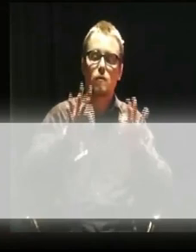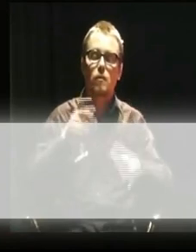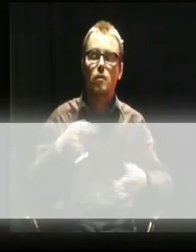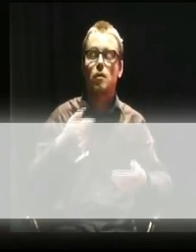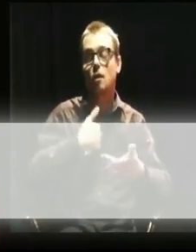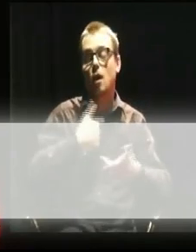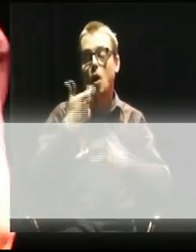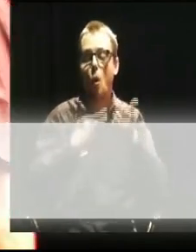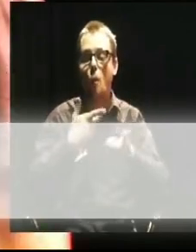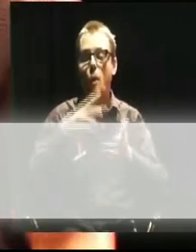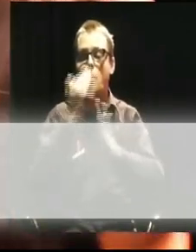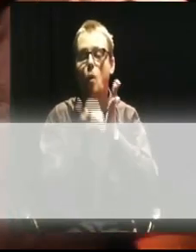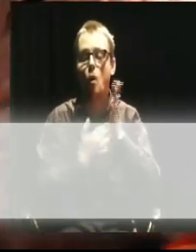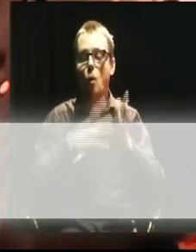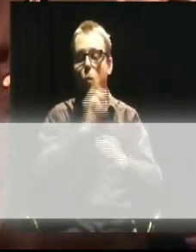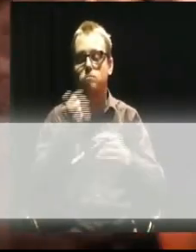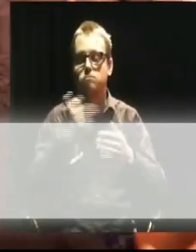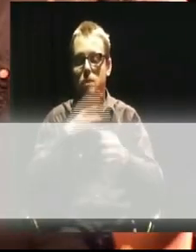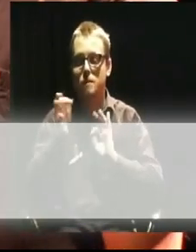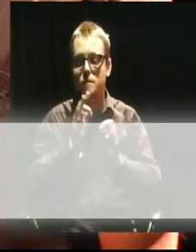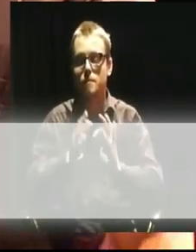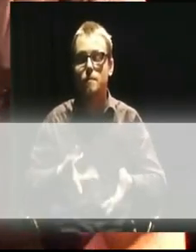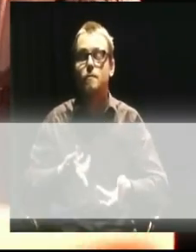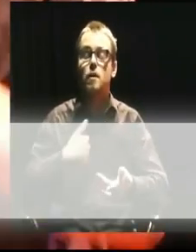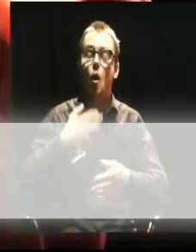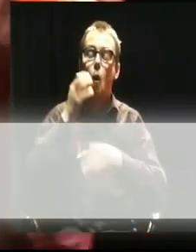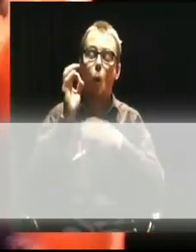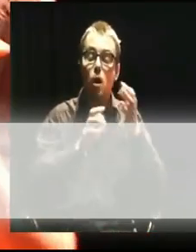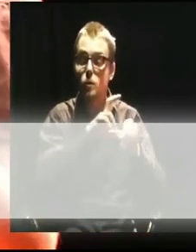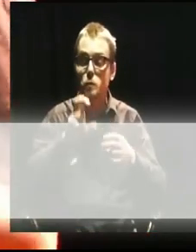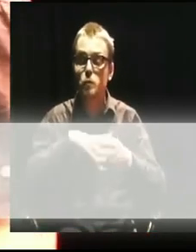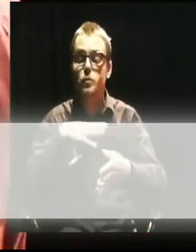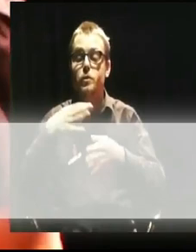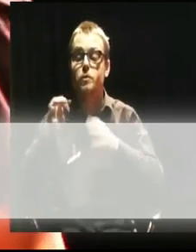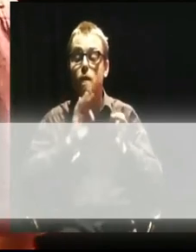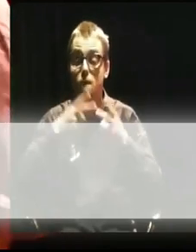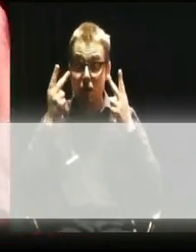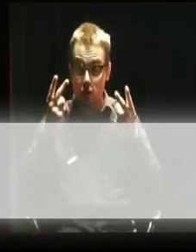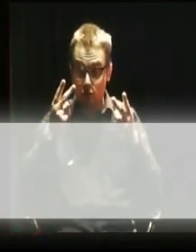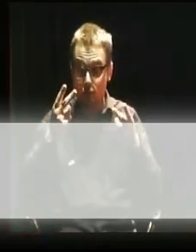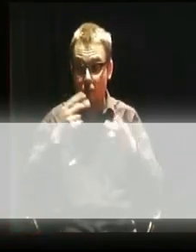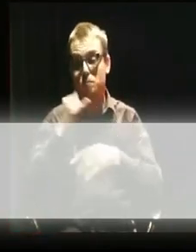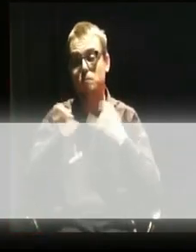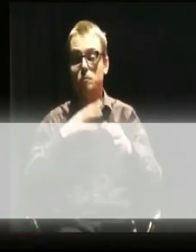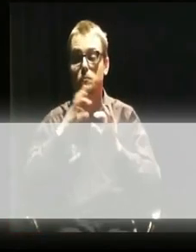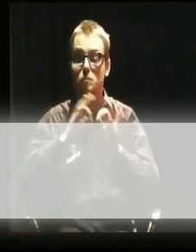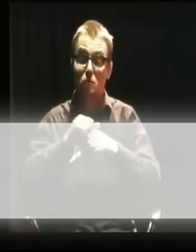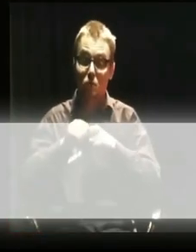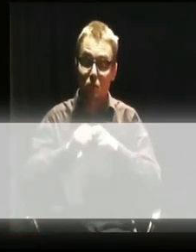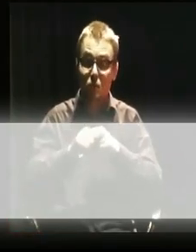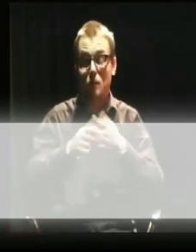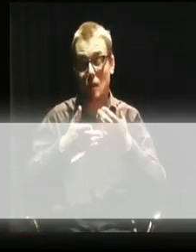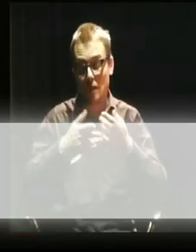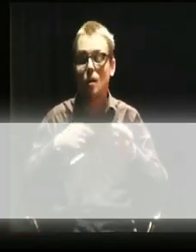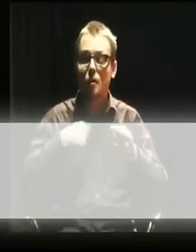Jestem tutaj po to, żeby wam opowiedzieć, czy historia jest ważna, a jeżeli jest, no bo zakładałem, że gdyby nie była, to by mnie tutaj